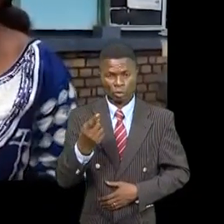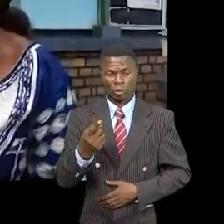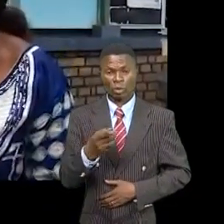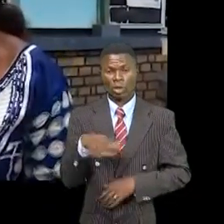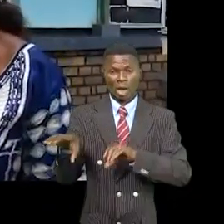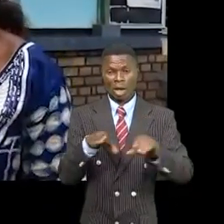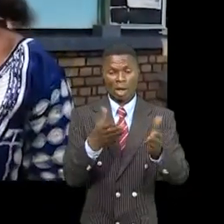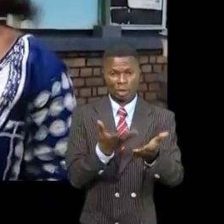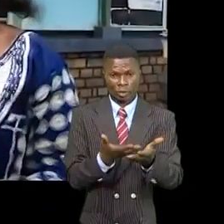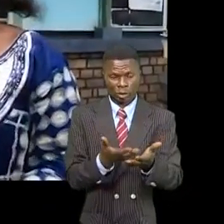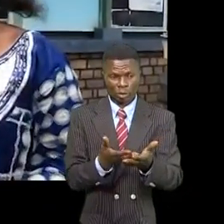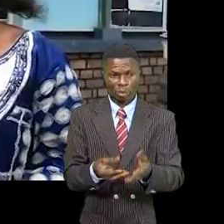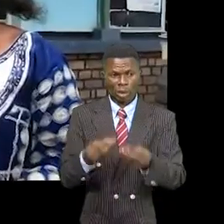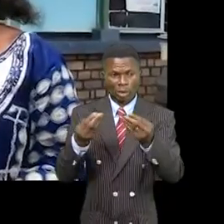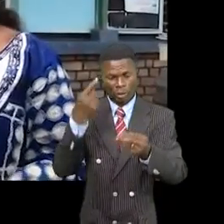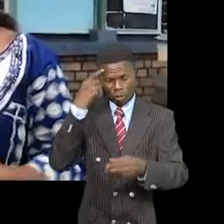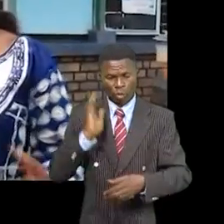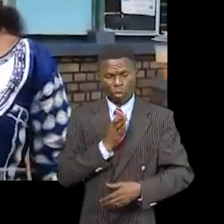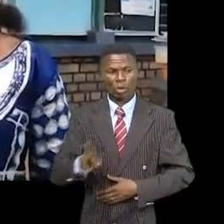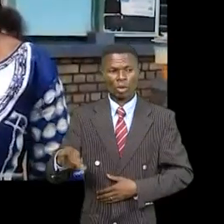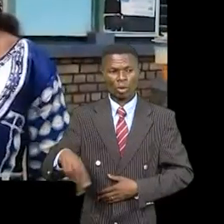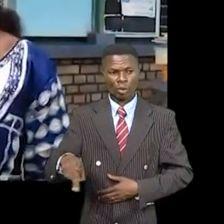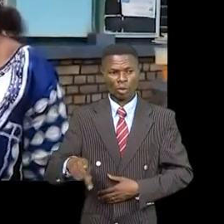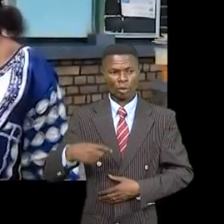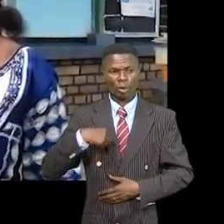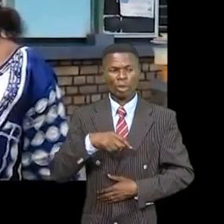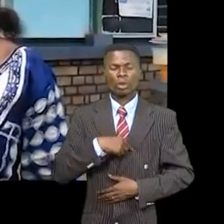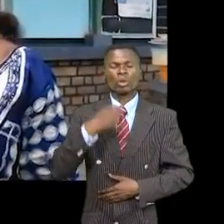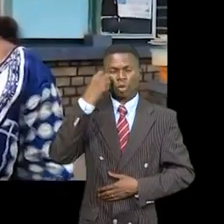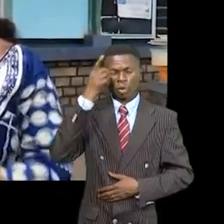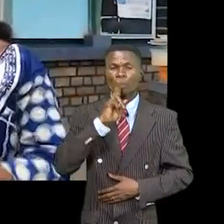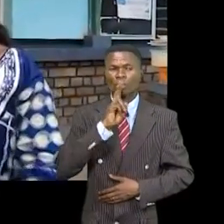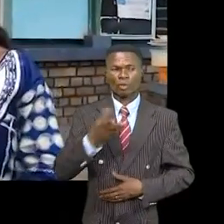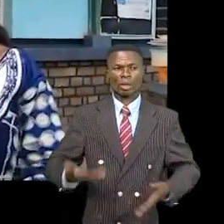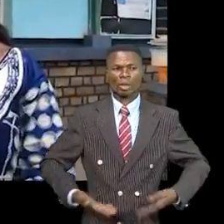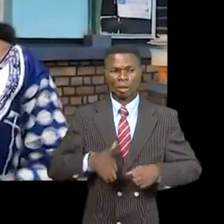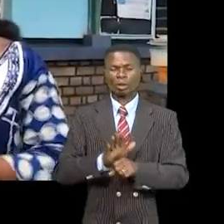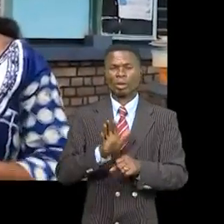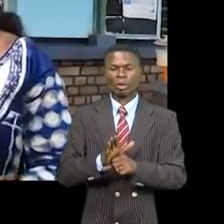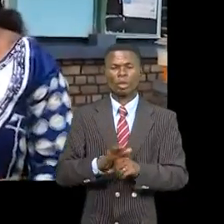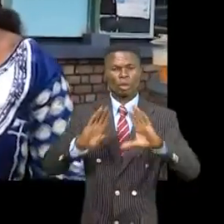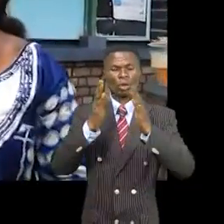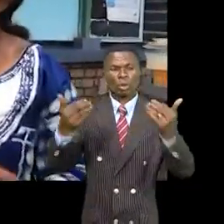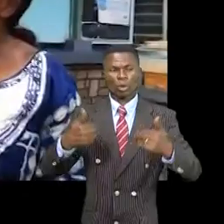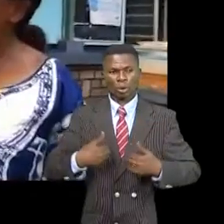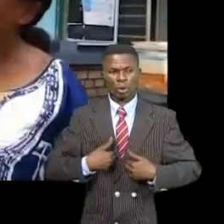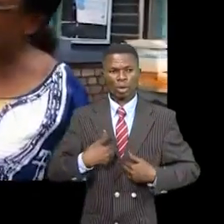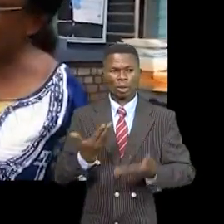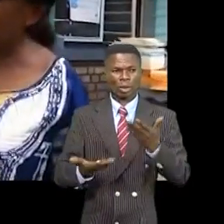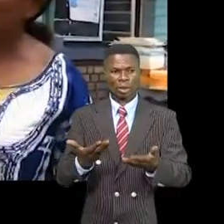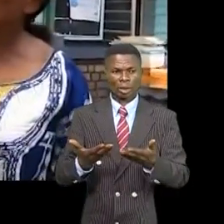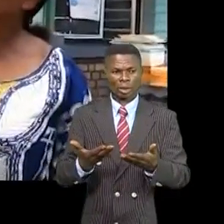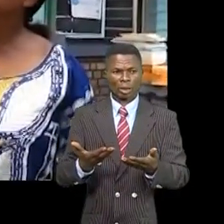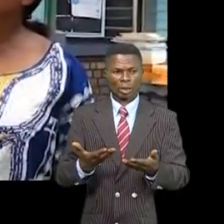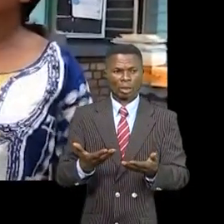nous donner gratuitement ce que nous manquons peut-être ou bien que nous avons qui est déjà en mauvais